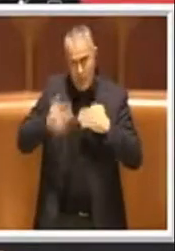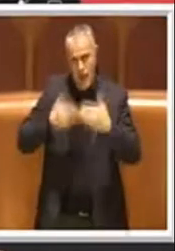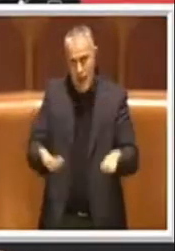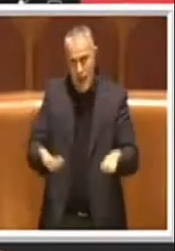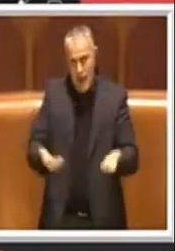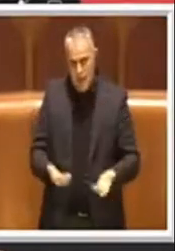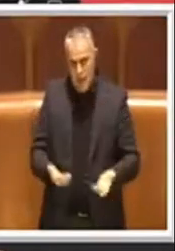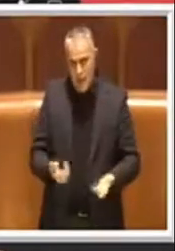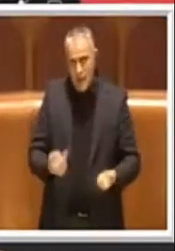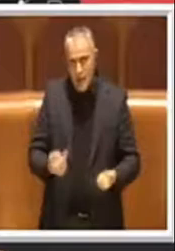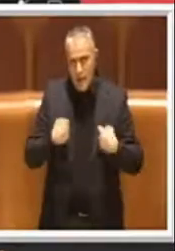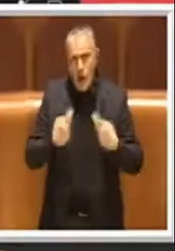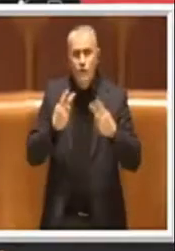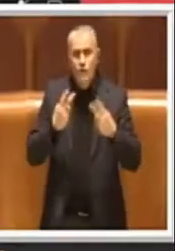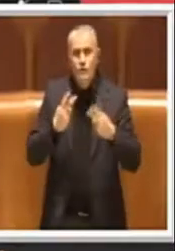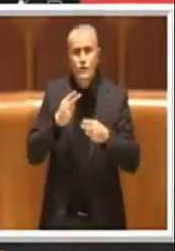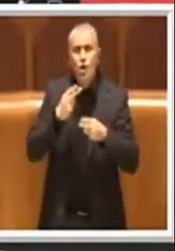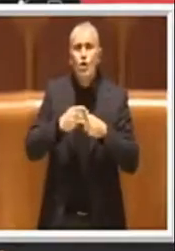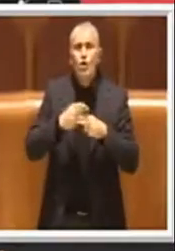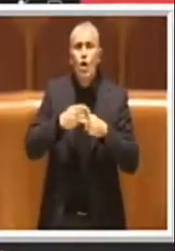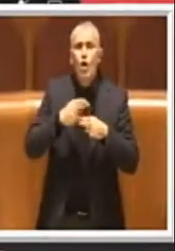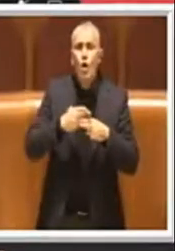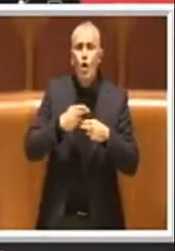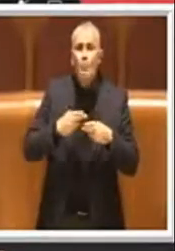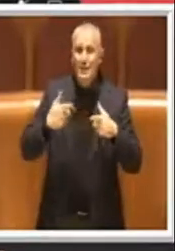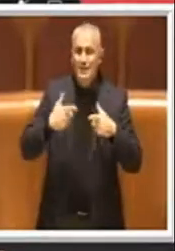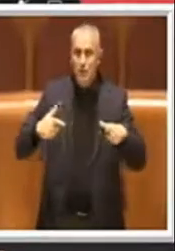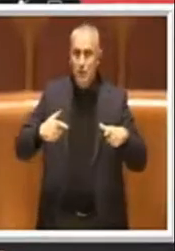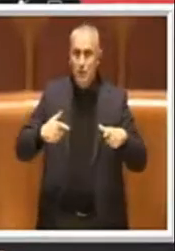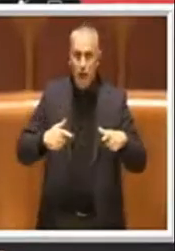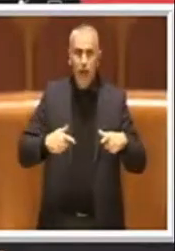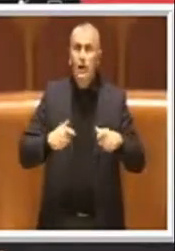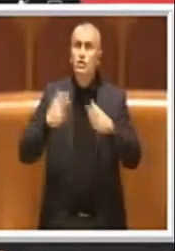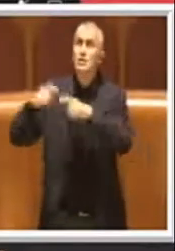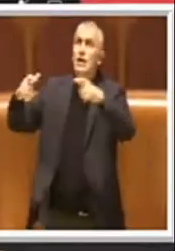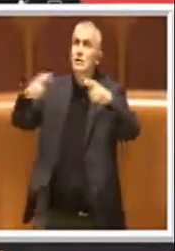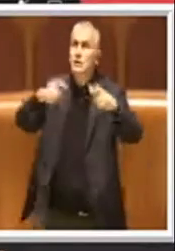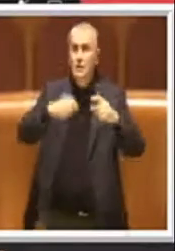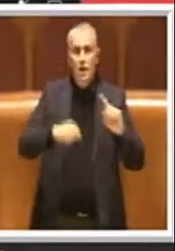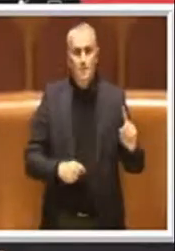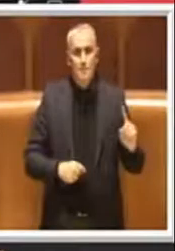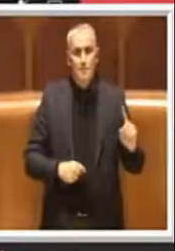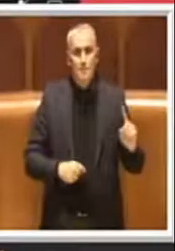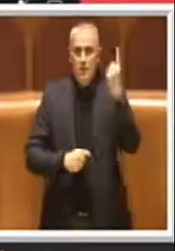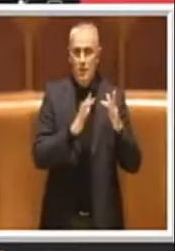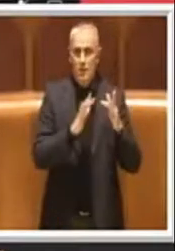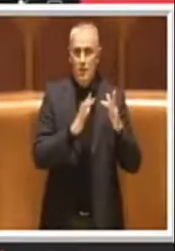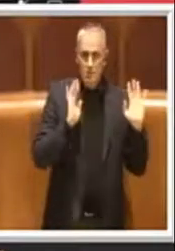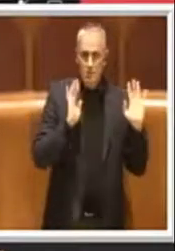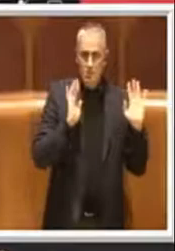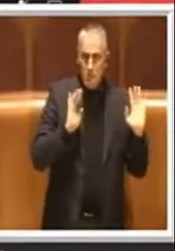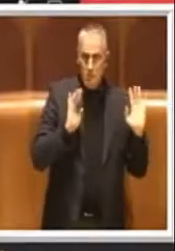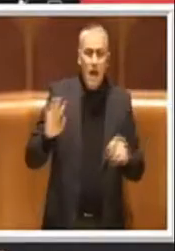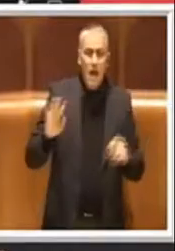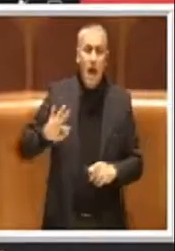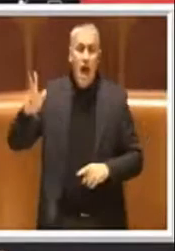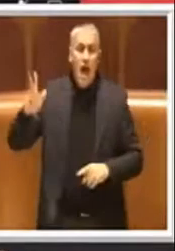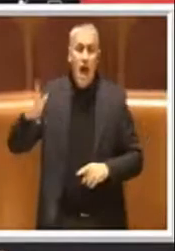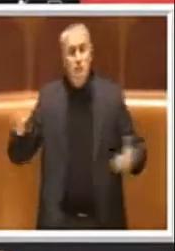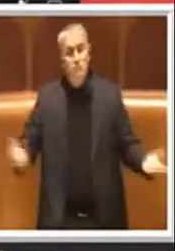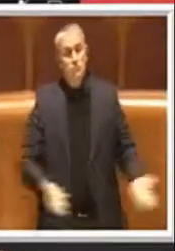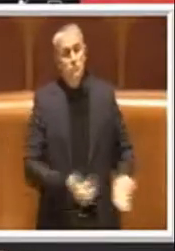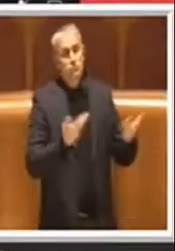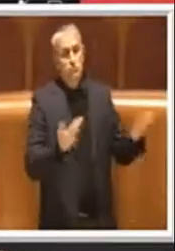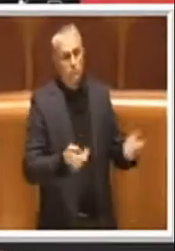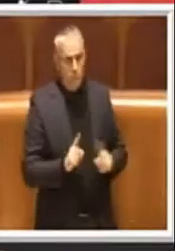che Roma è risultata la prima per la digitalizzazione, non la do per scontata come l'hanno data altri, vuol dire che c'è